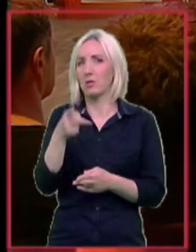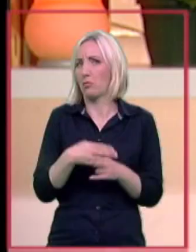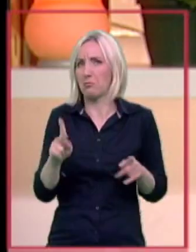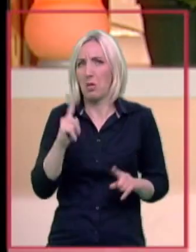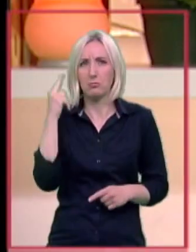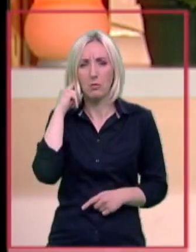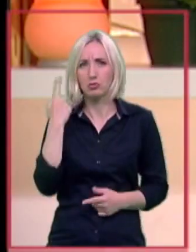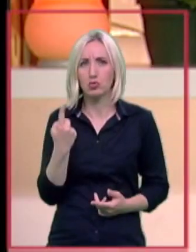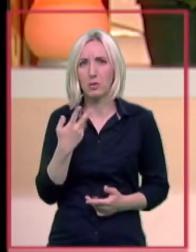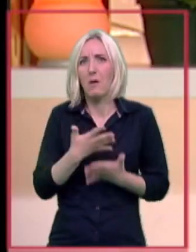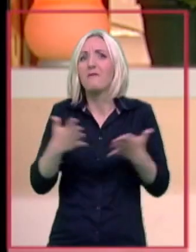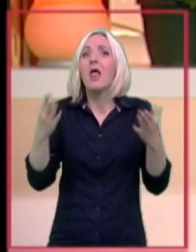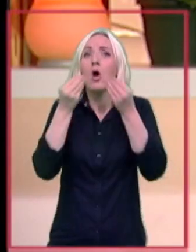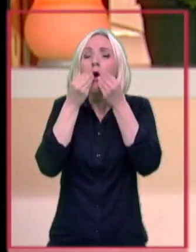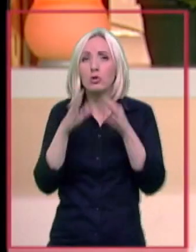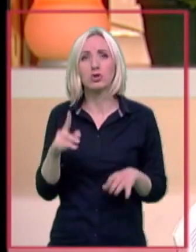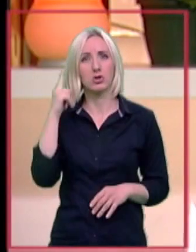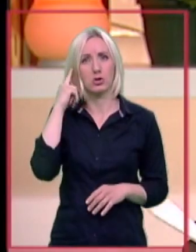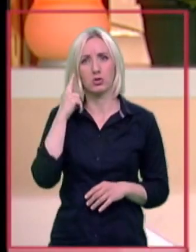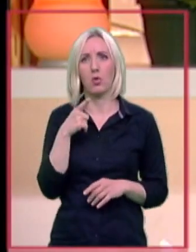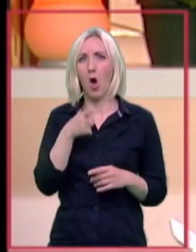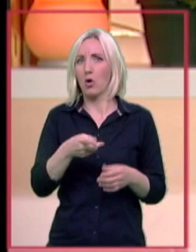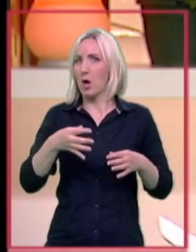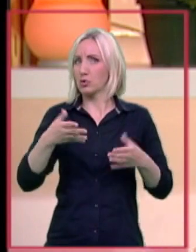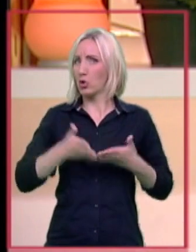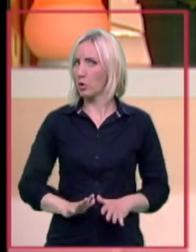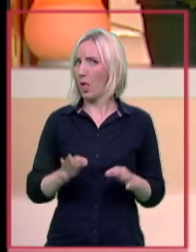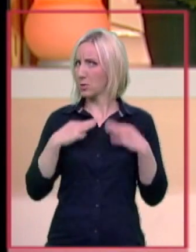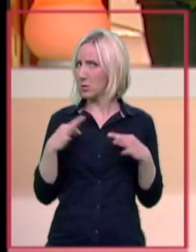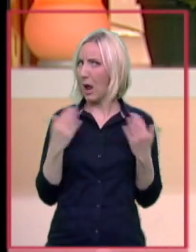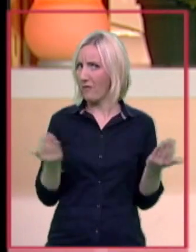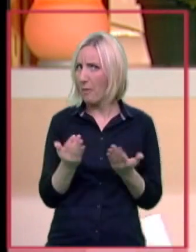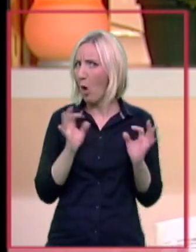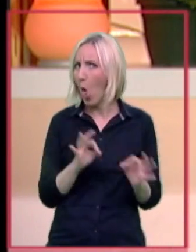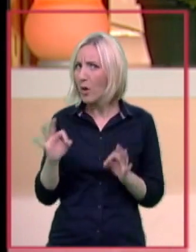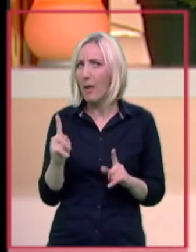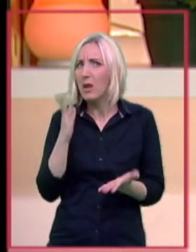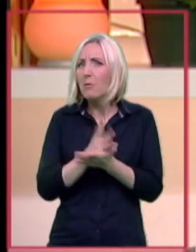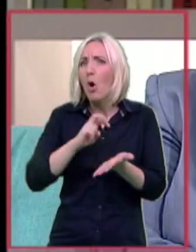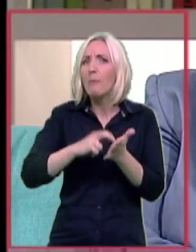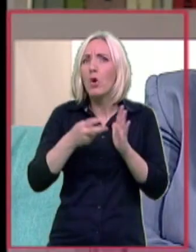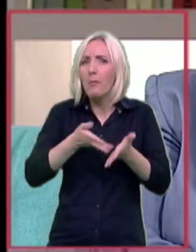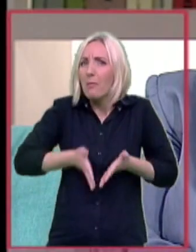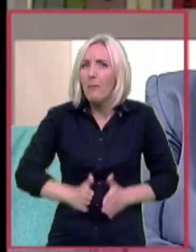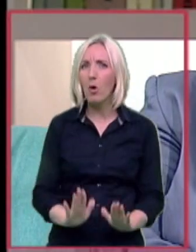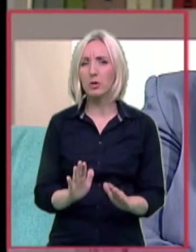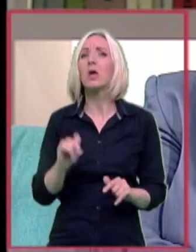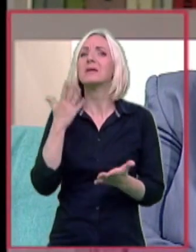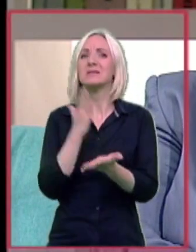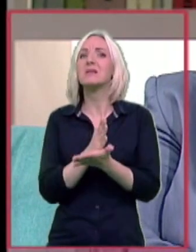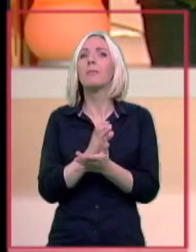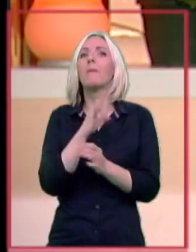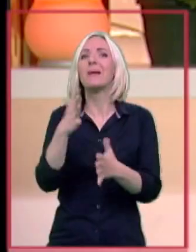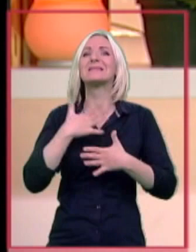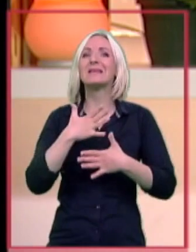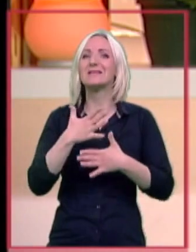nečuje, da ima veliko oštećenje sluha. A Iva se rodila kao zdrava beba, normalno, li tako ništa? Nikakav problem nije bio na polcu? bio je problem, ostala je